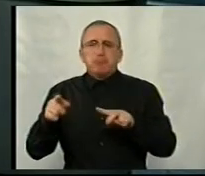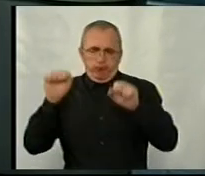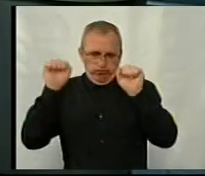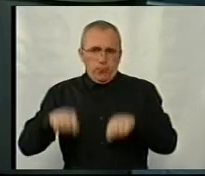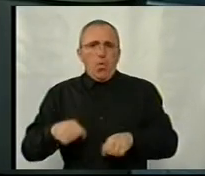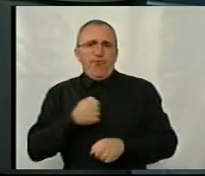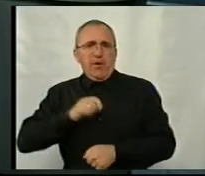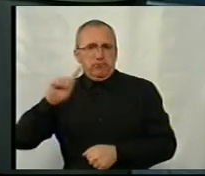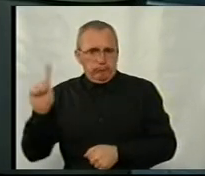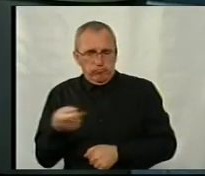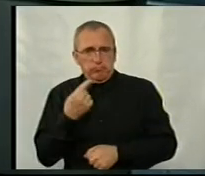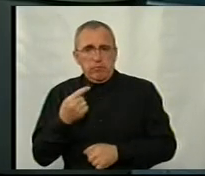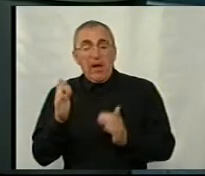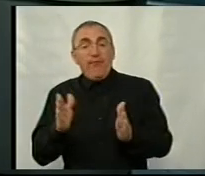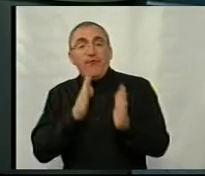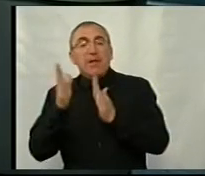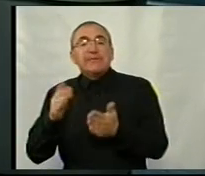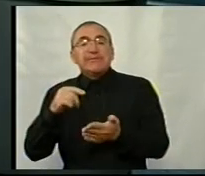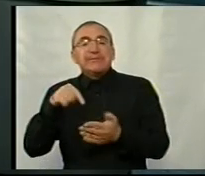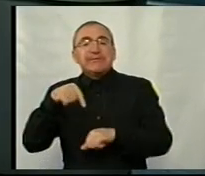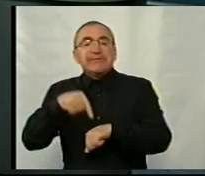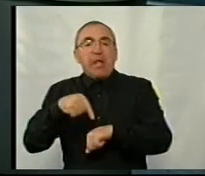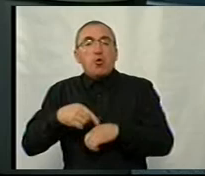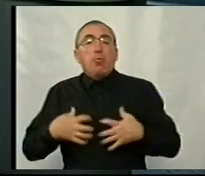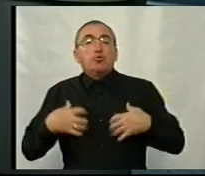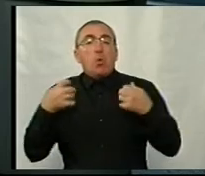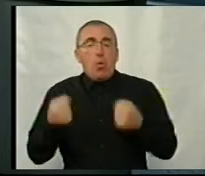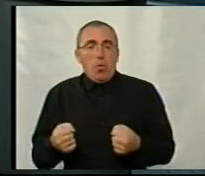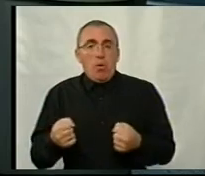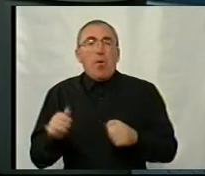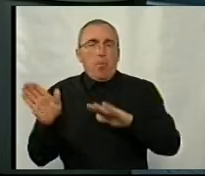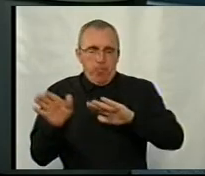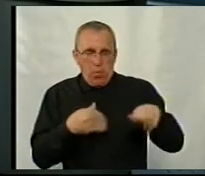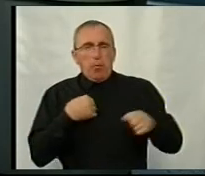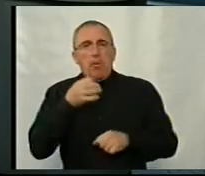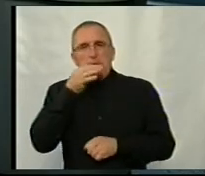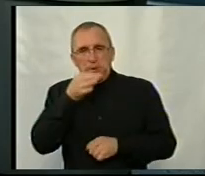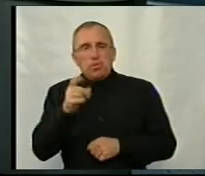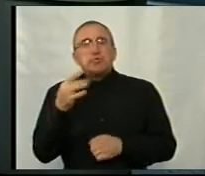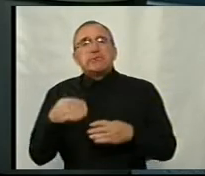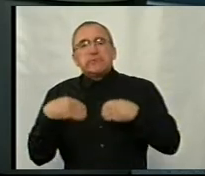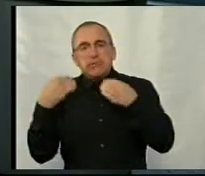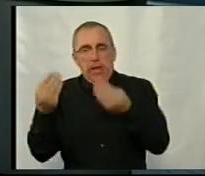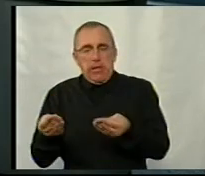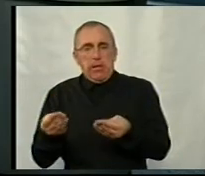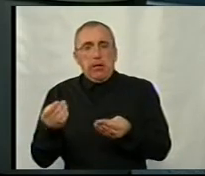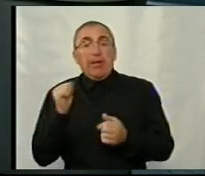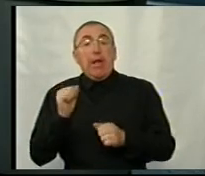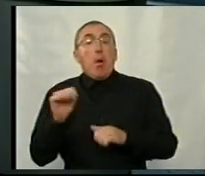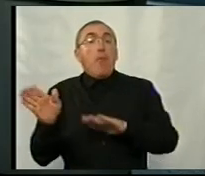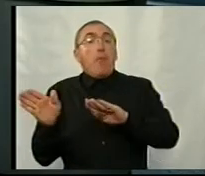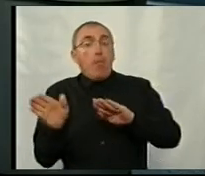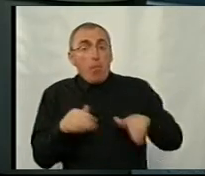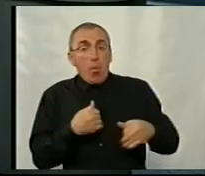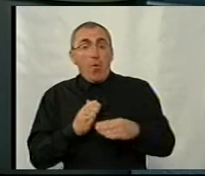військової служби, крім відсрочки за станом здоров'я. Я потім розкажу, наскільки вона надається. І лише потім він